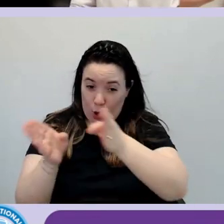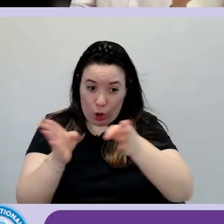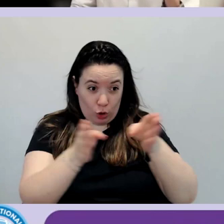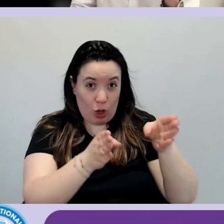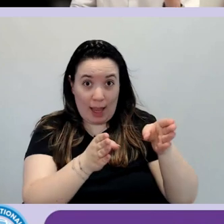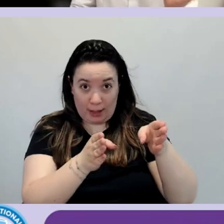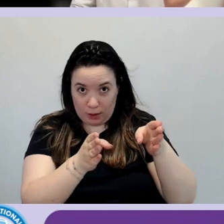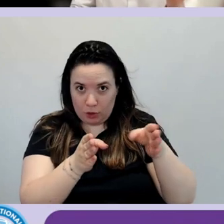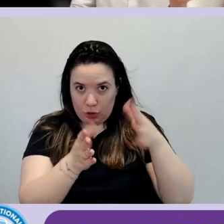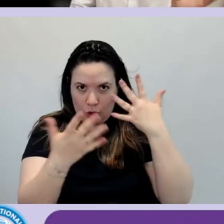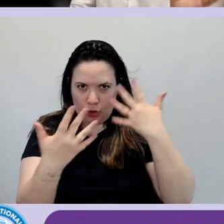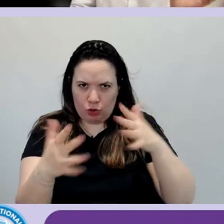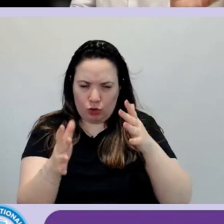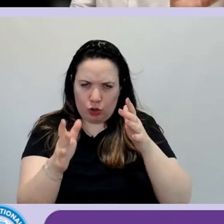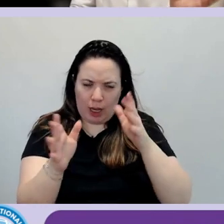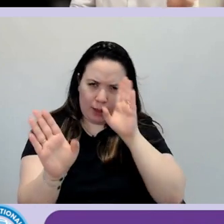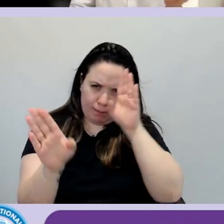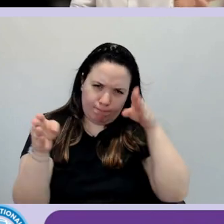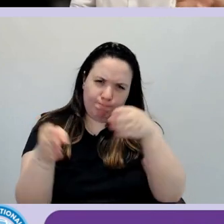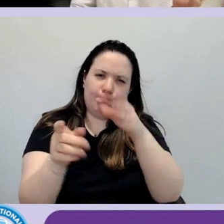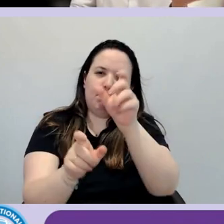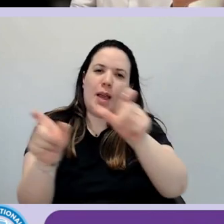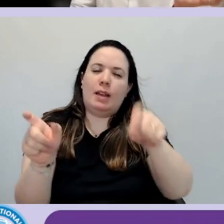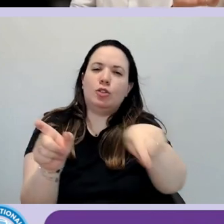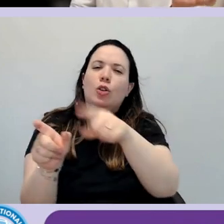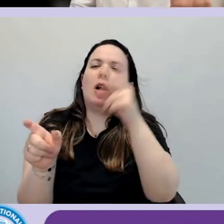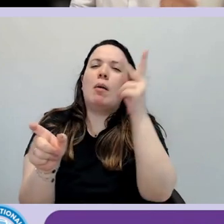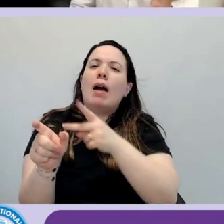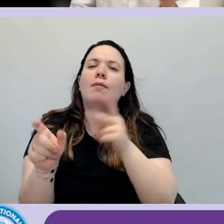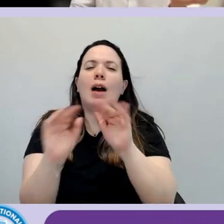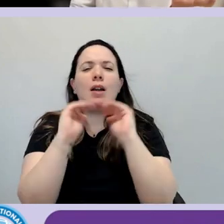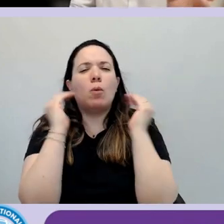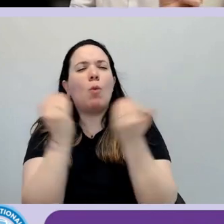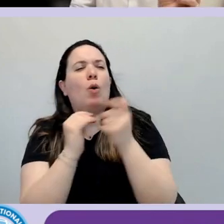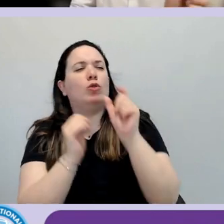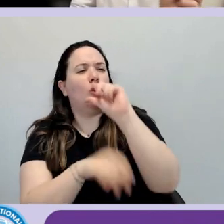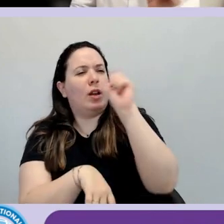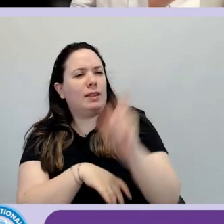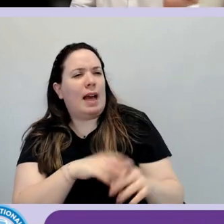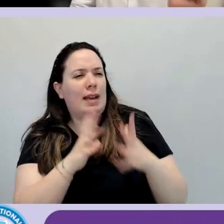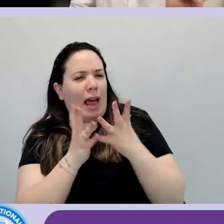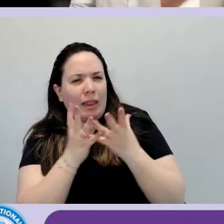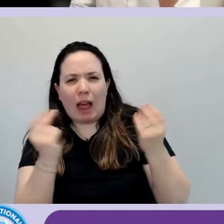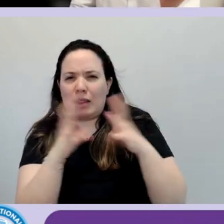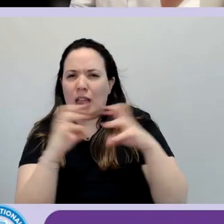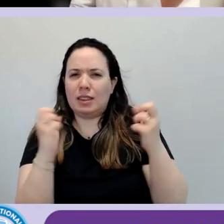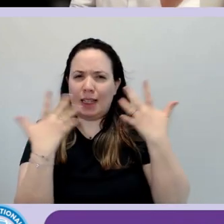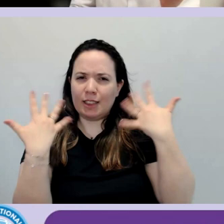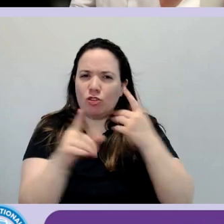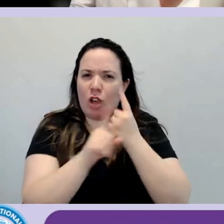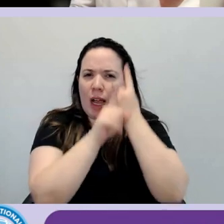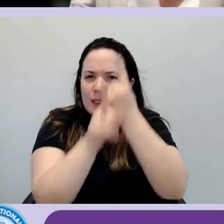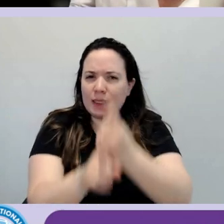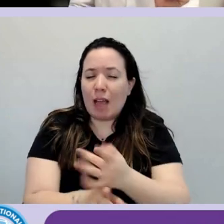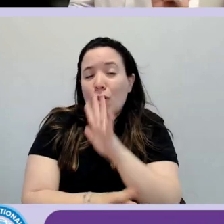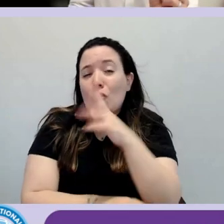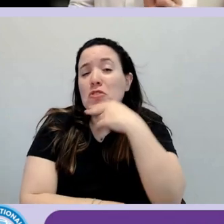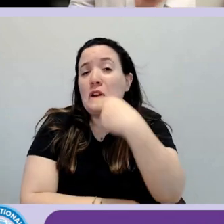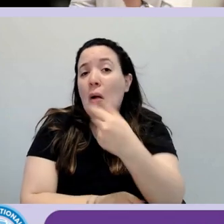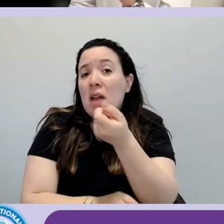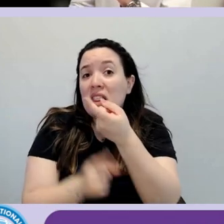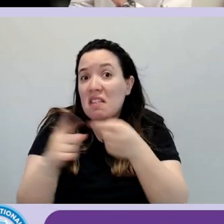teoricamente già tante organizzazioni in Italia e nel mondo seguono, anche se magari con etichette diverse,